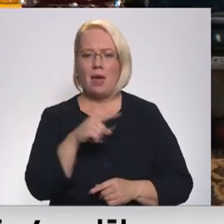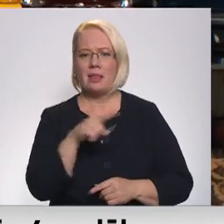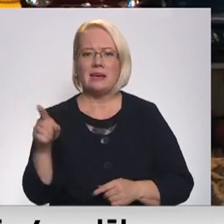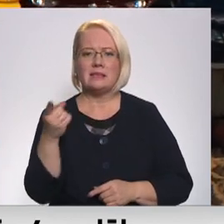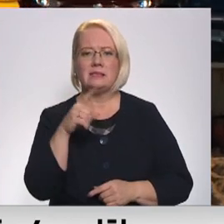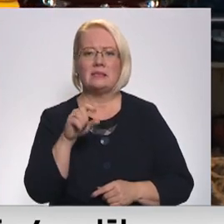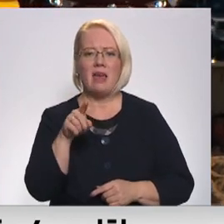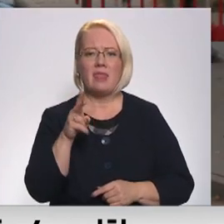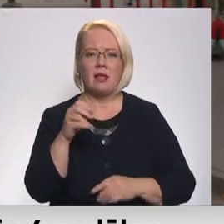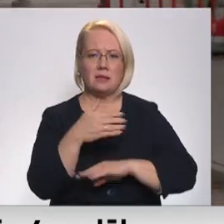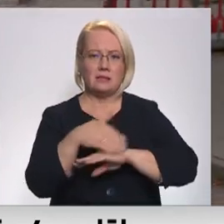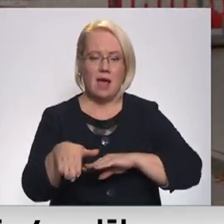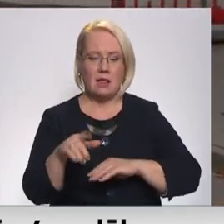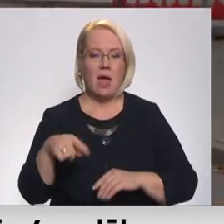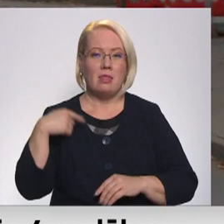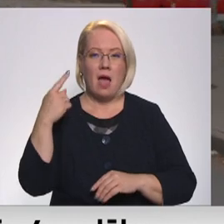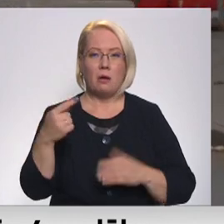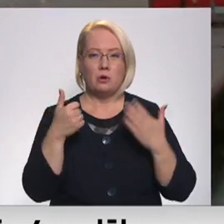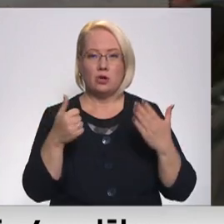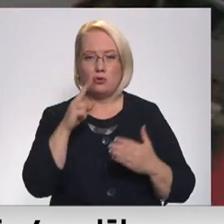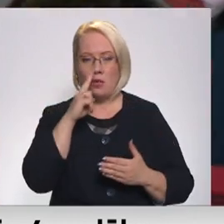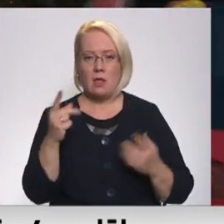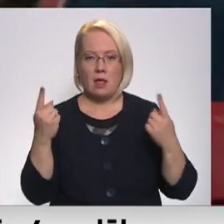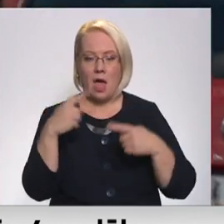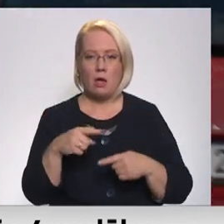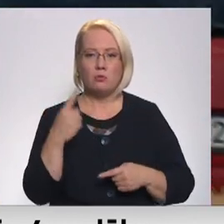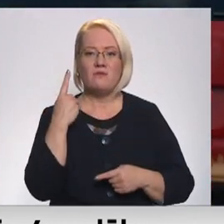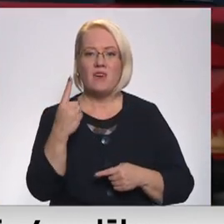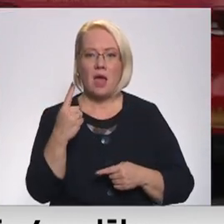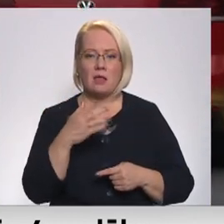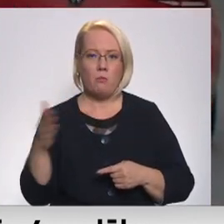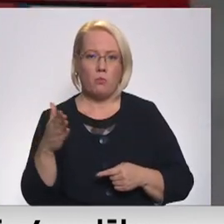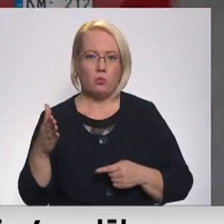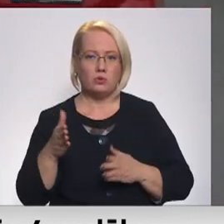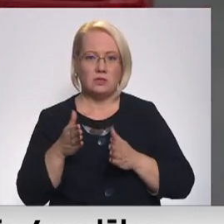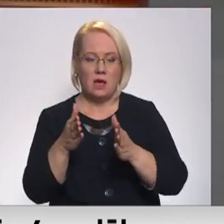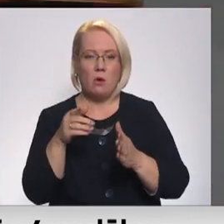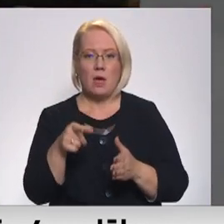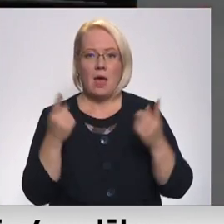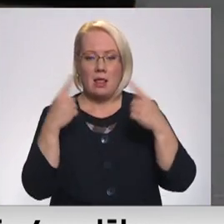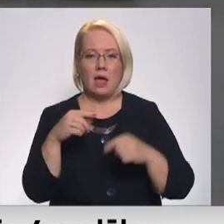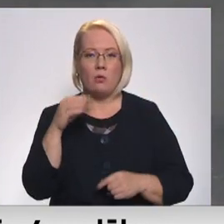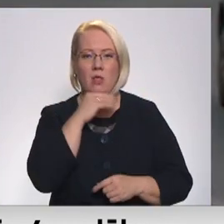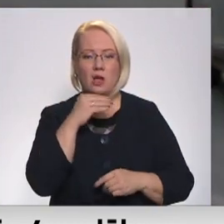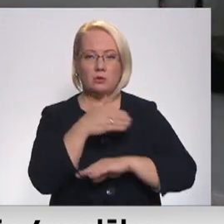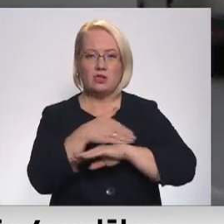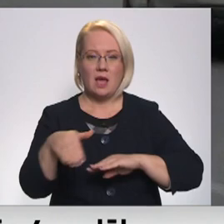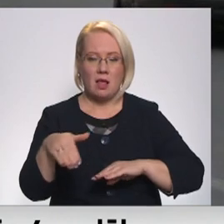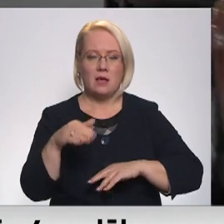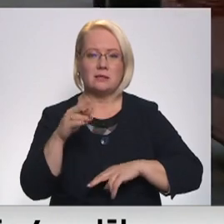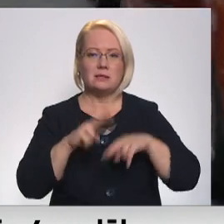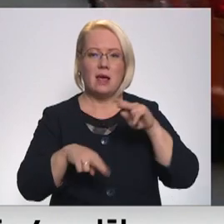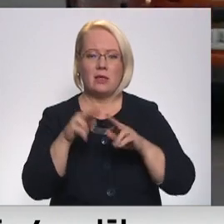Nākamo sešanadēļu laikā transporta kustība būs atļaut tikai par vienu ceļa pusi. Tāpēc šajā laikā no Lāčplēša ielas būvnieks aicina